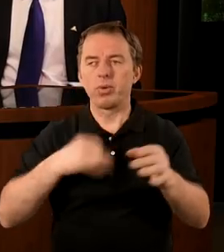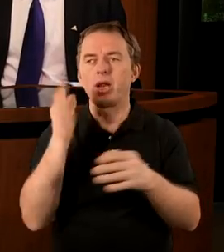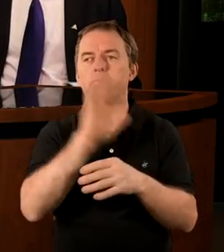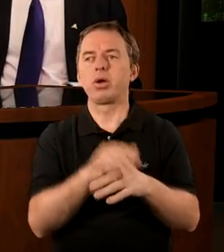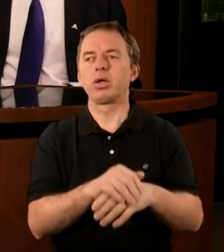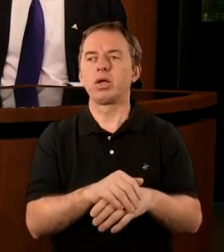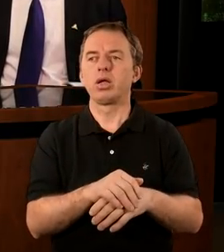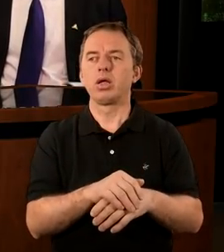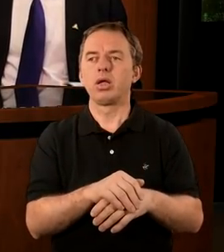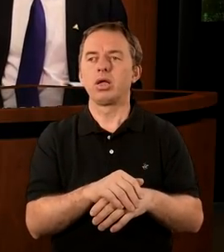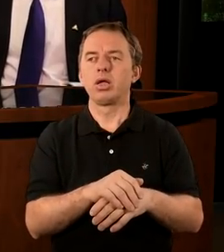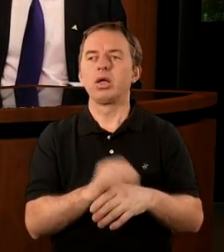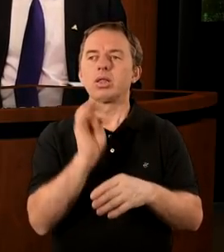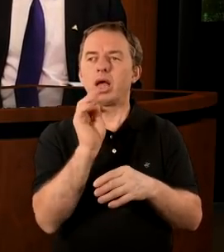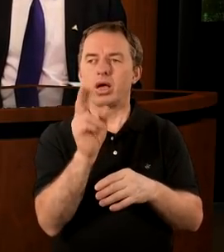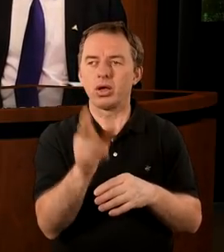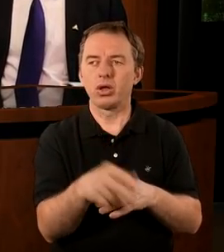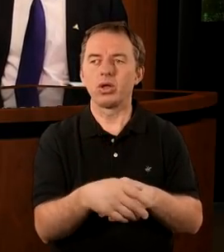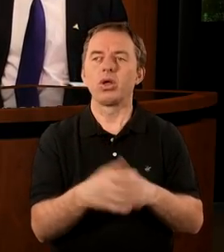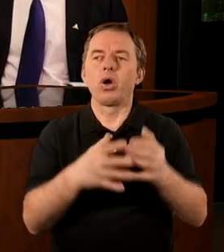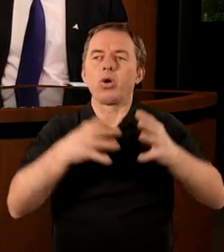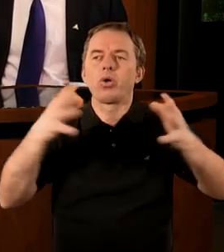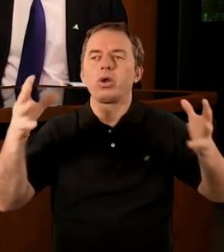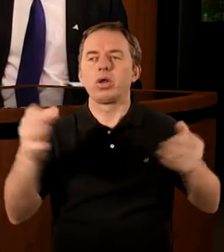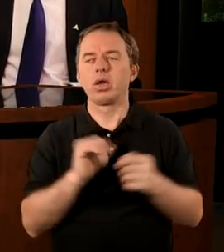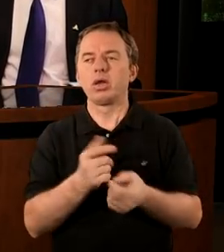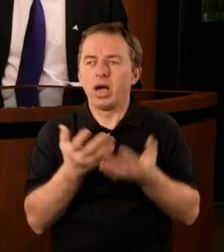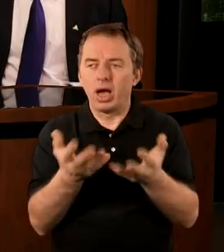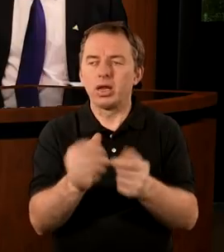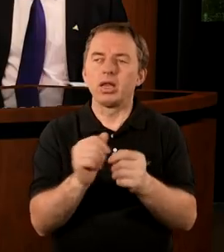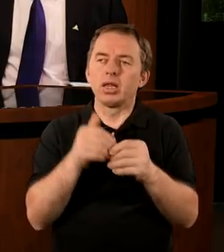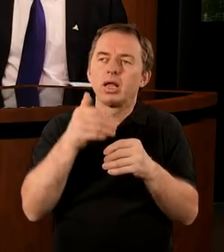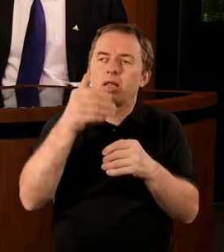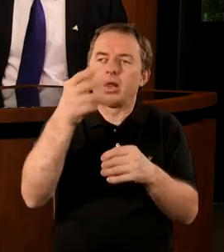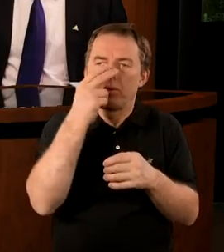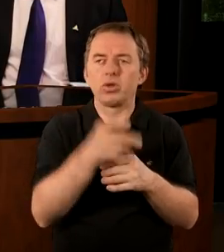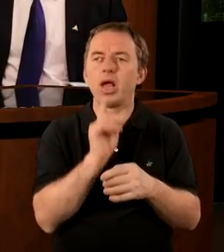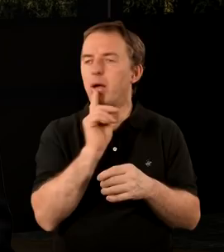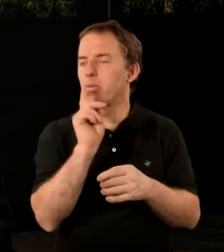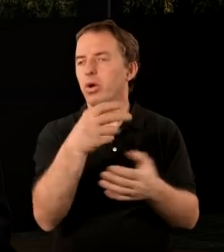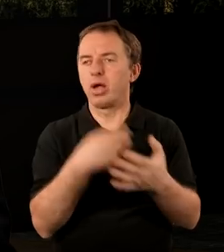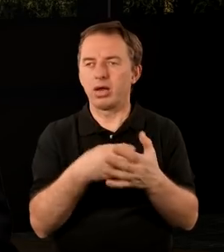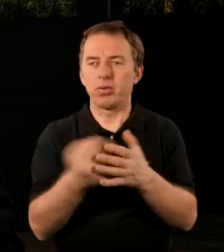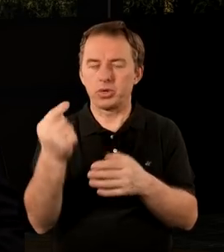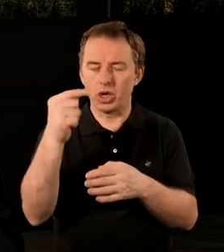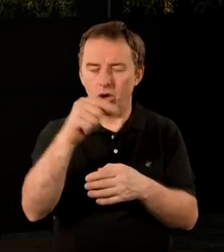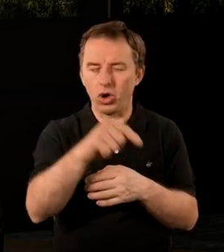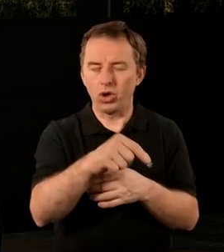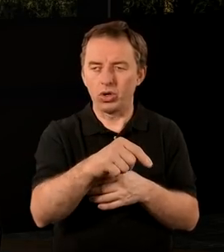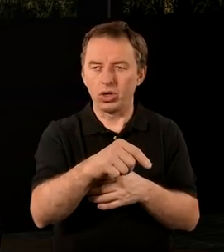Boga, pokazują Pana Boga takiego odległego. Bóg jest transcendentny, gdzieś daleko. Zobaczcie, jak to poselstwo przychodzi.